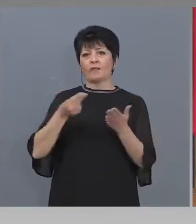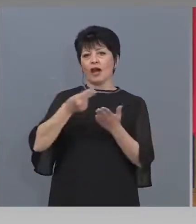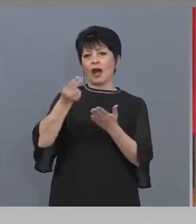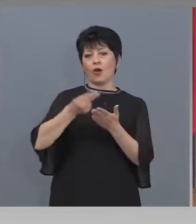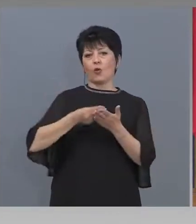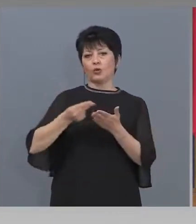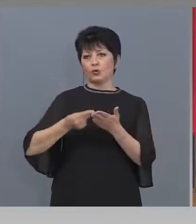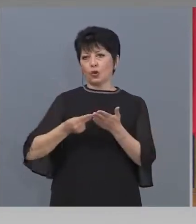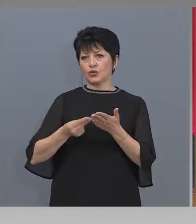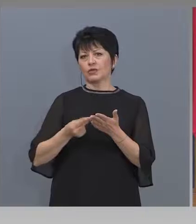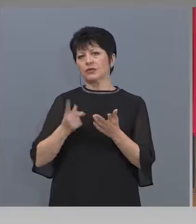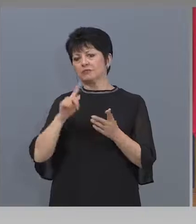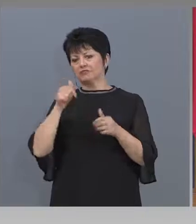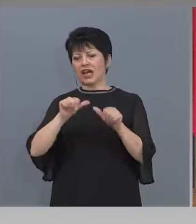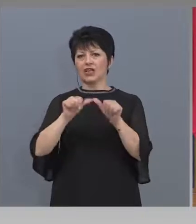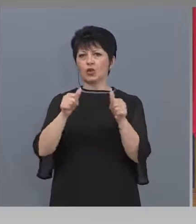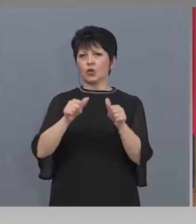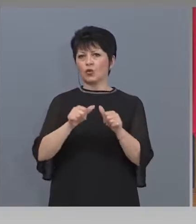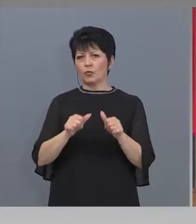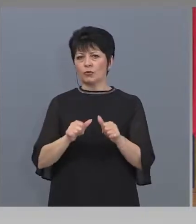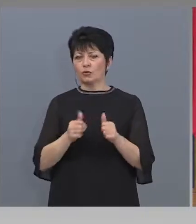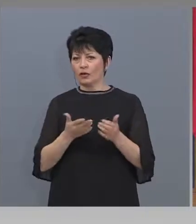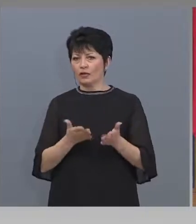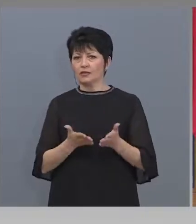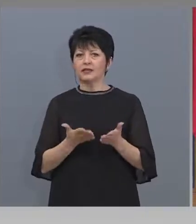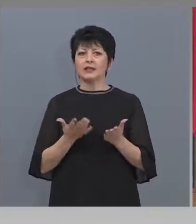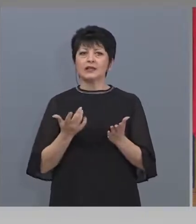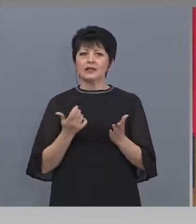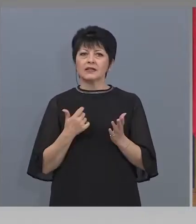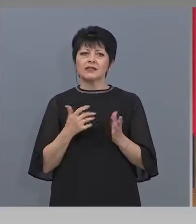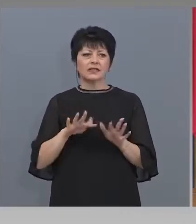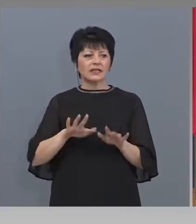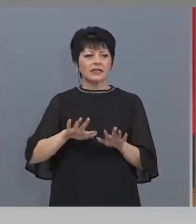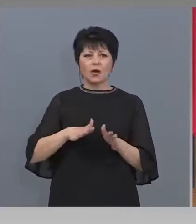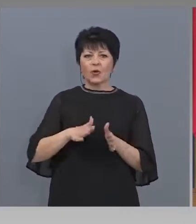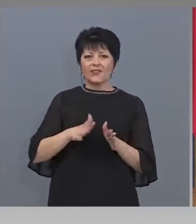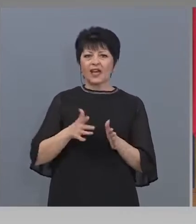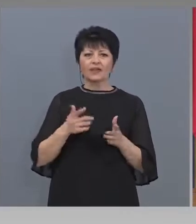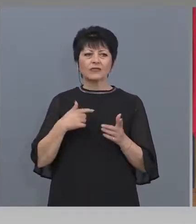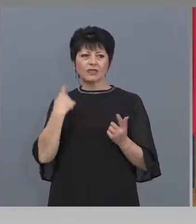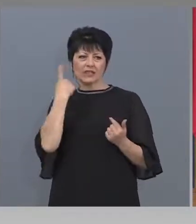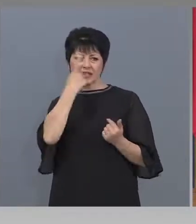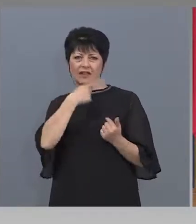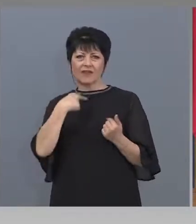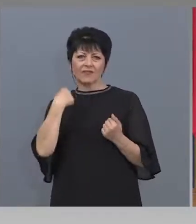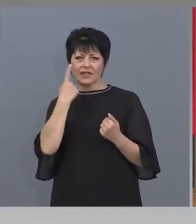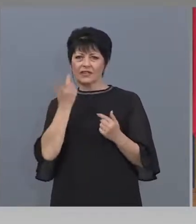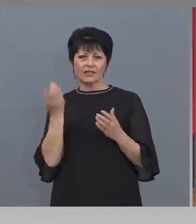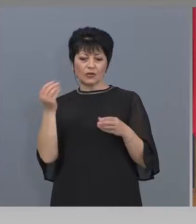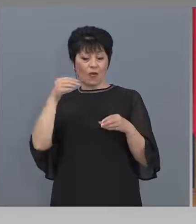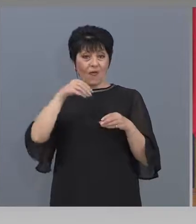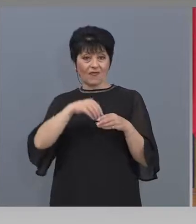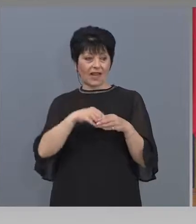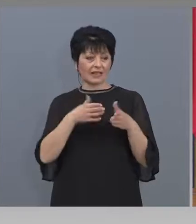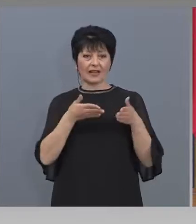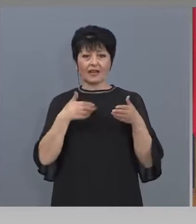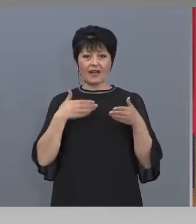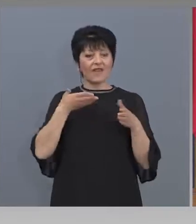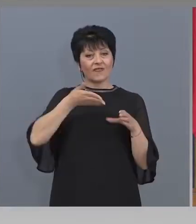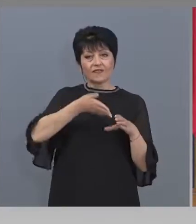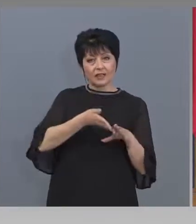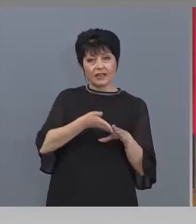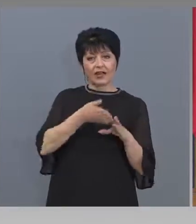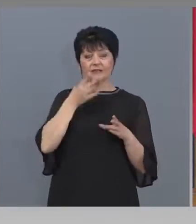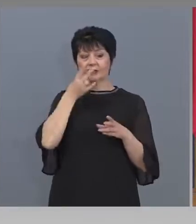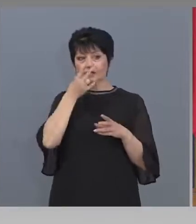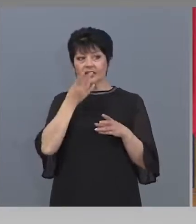скуптор, или живописец и така, с съответния акцент, с съответната визия. Човек като влезе вътре да може да се запознае с творчество,